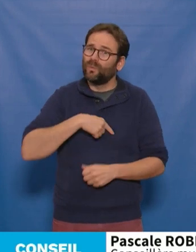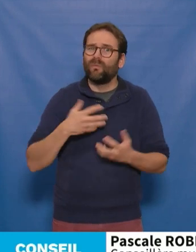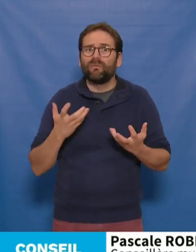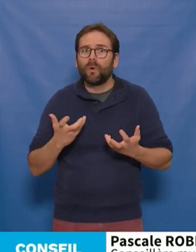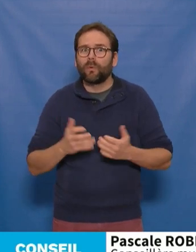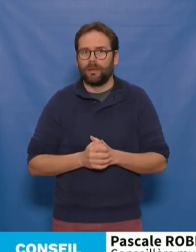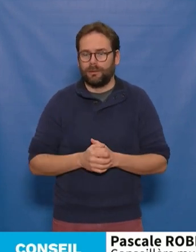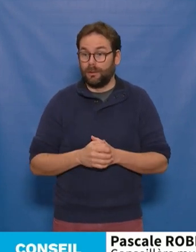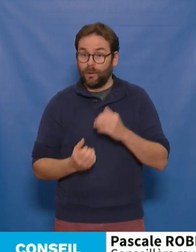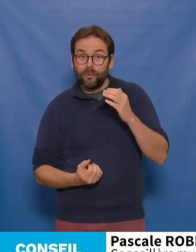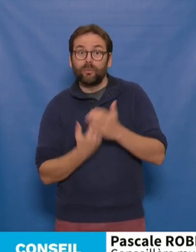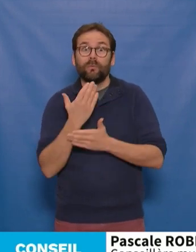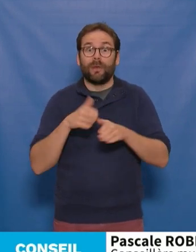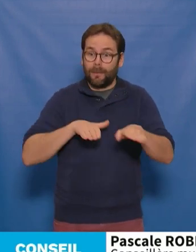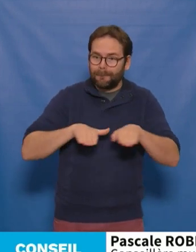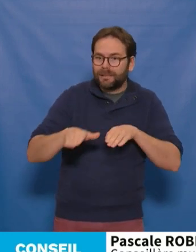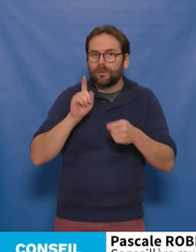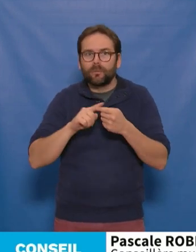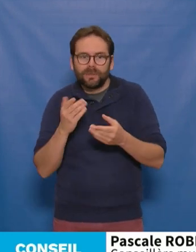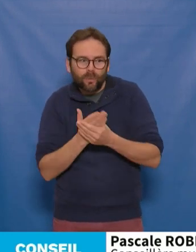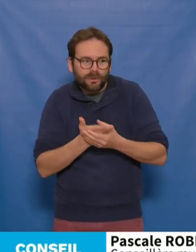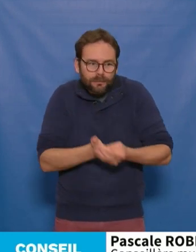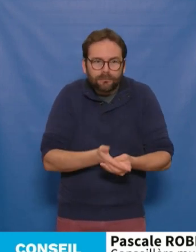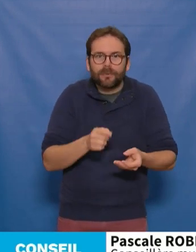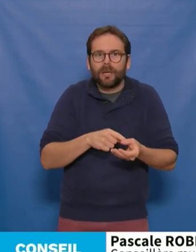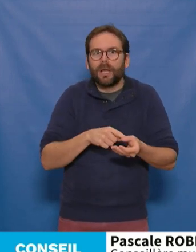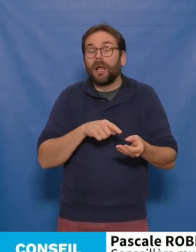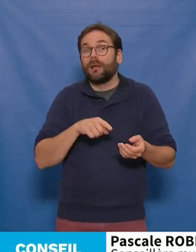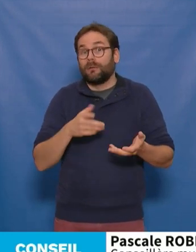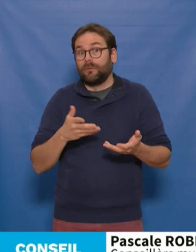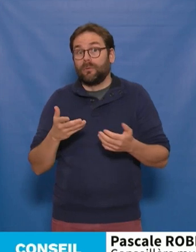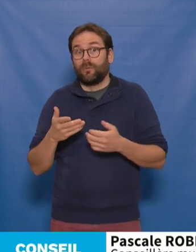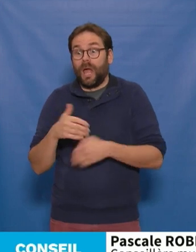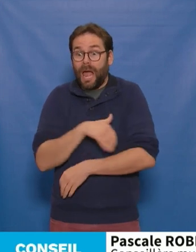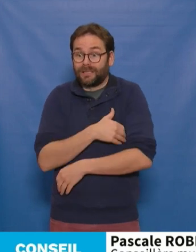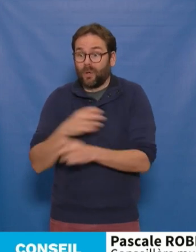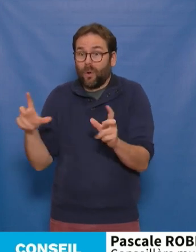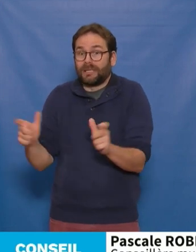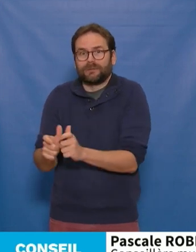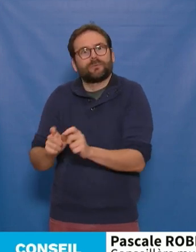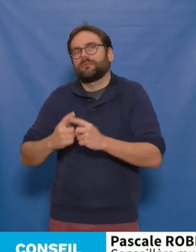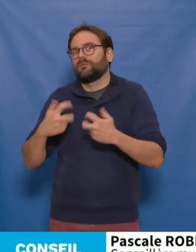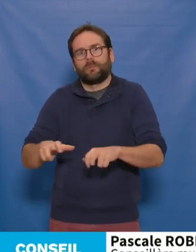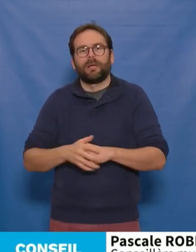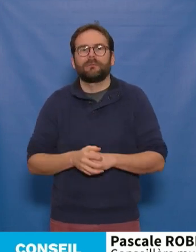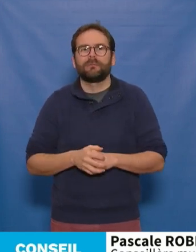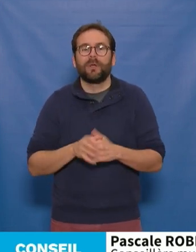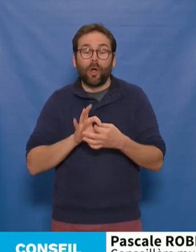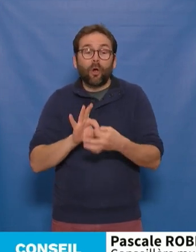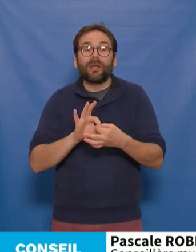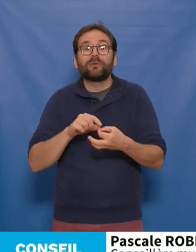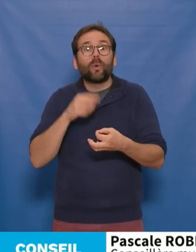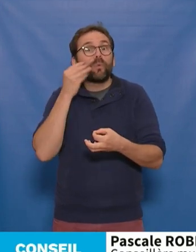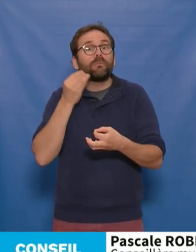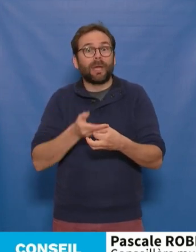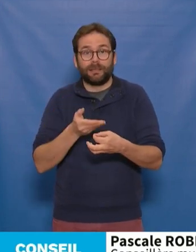ces nouvelles façons de traiter les dossiers ne viennent pas réduire le nombre de nos agents. Les relations humaines ne doivent pas